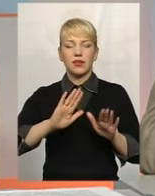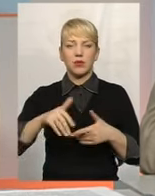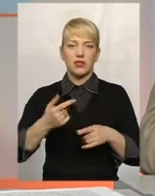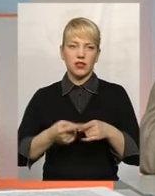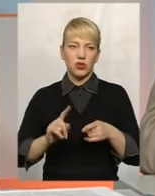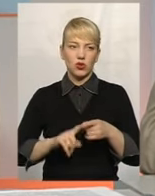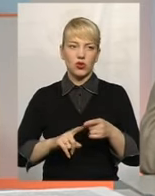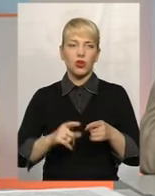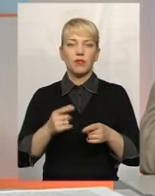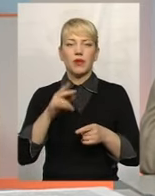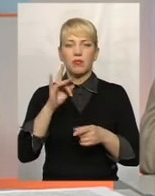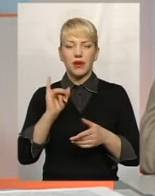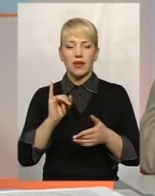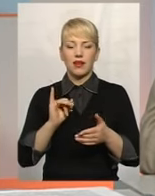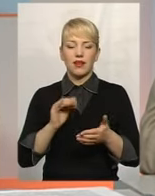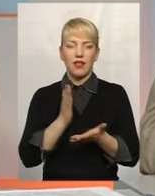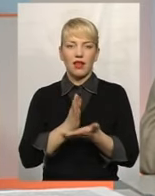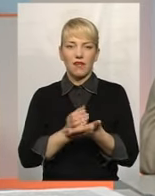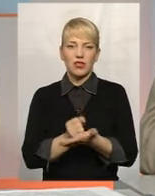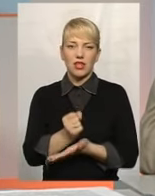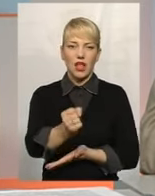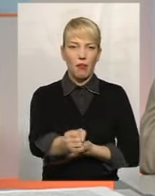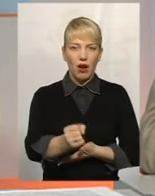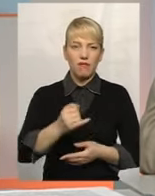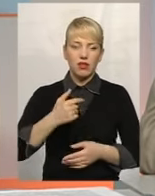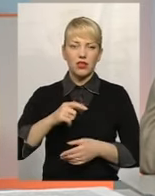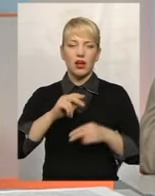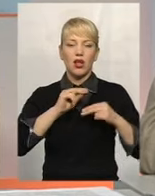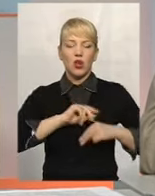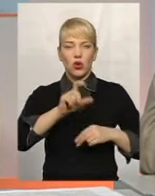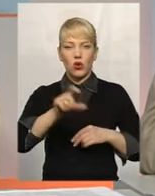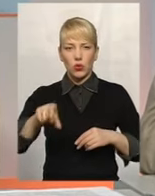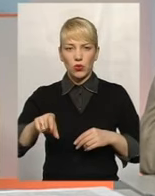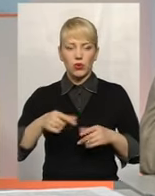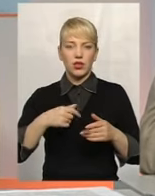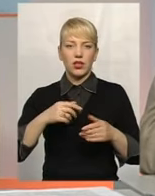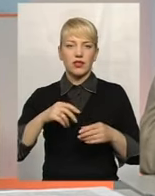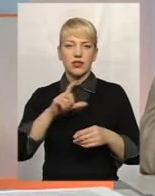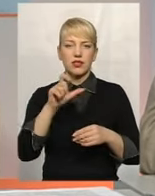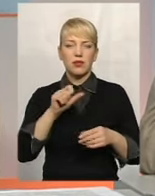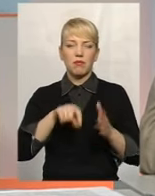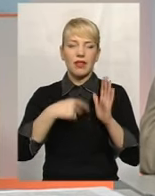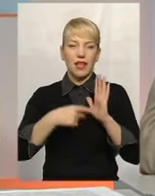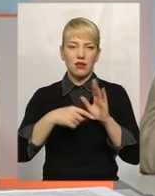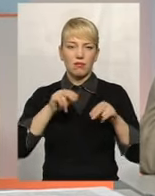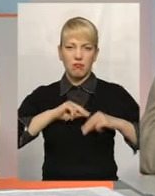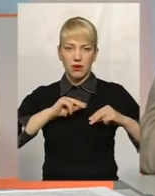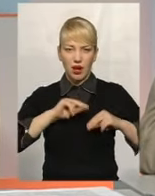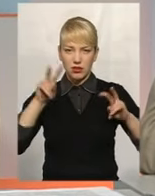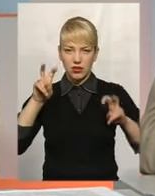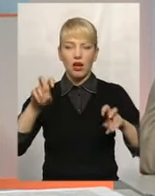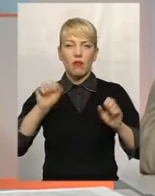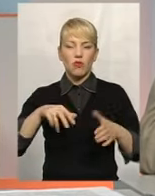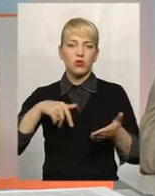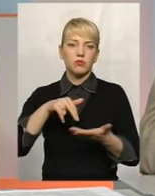при наявності направлення, посадові особи відділу з питань праці мають право вийти на перевірки. І у разі